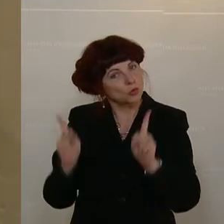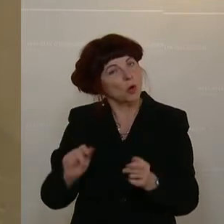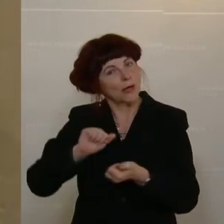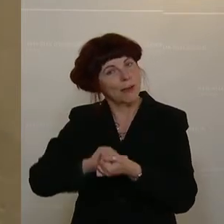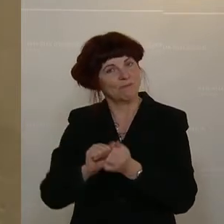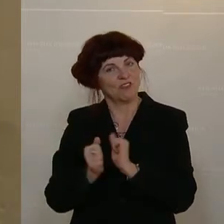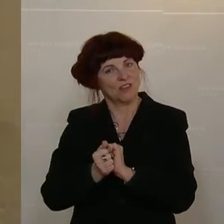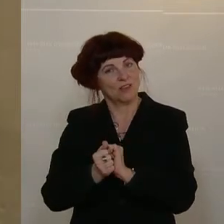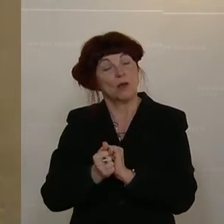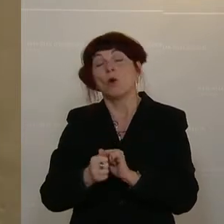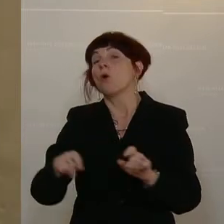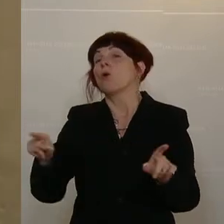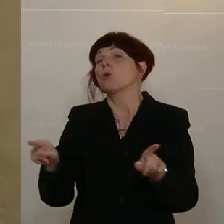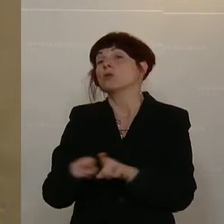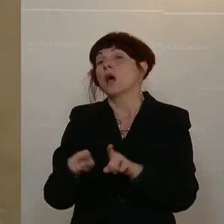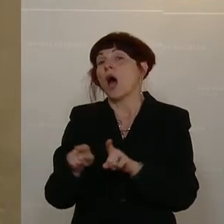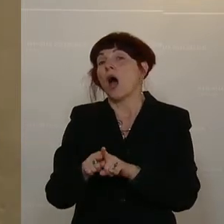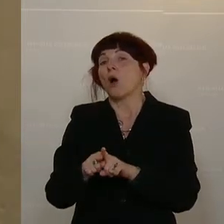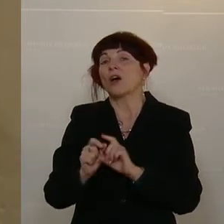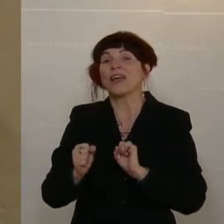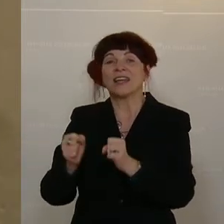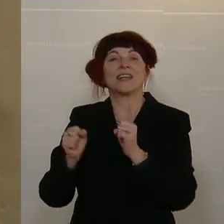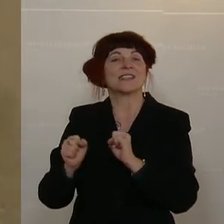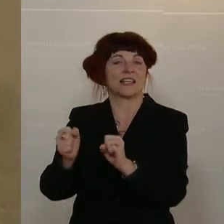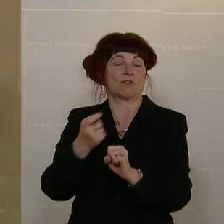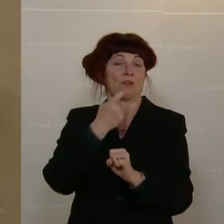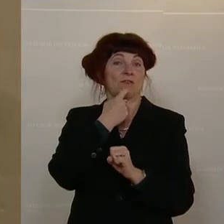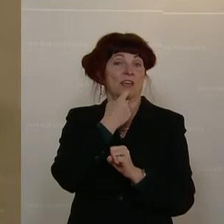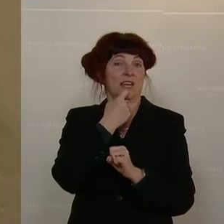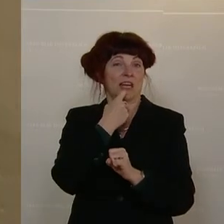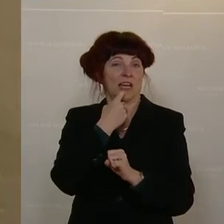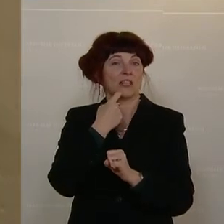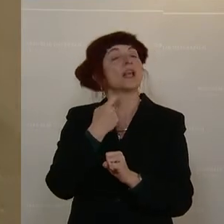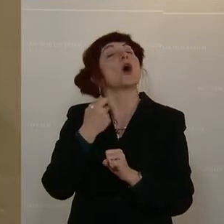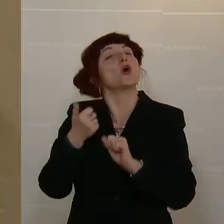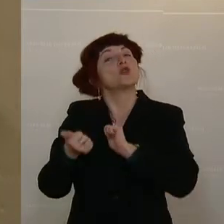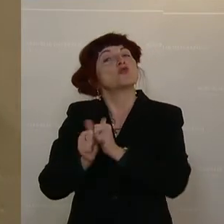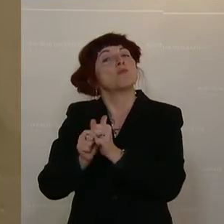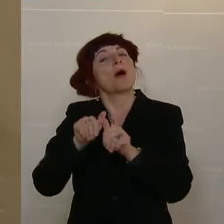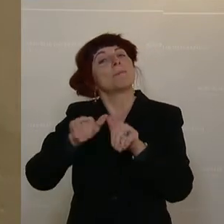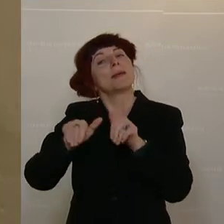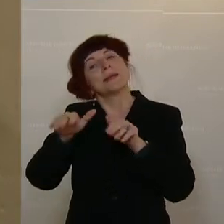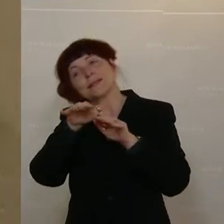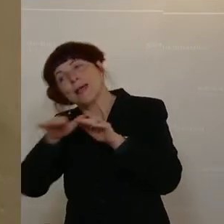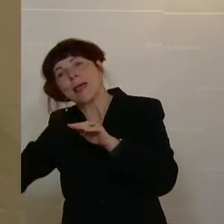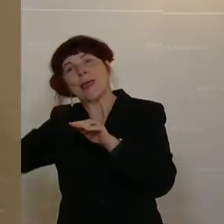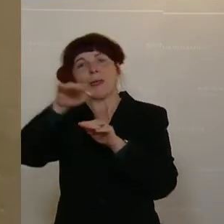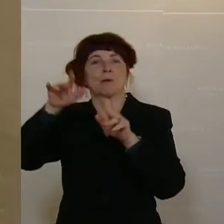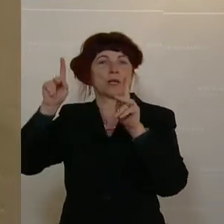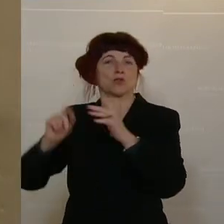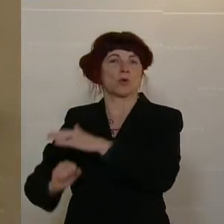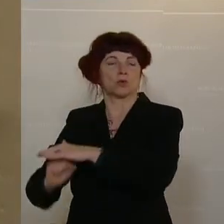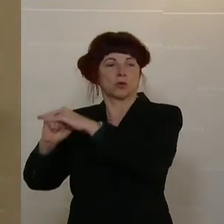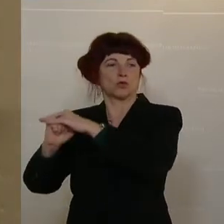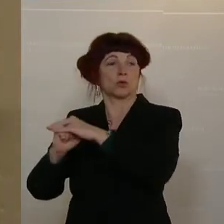sowie die Initiative Finnlands auf Ebene der Sportministerinnen und Minister zu unterstützen, wonach die